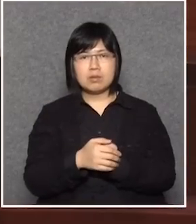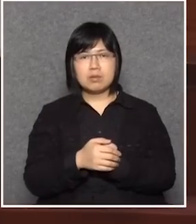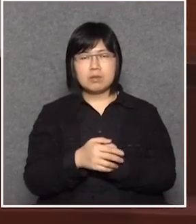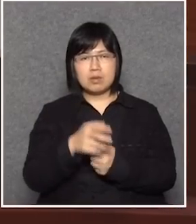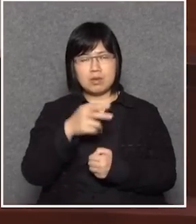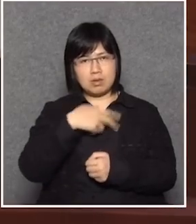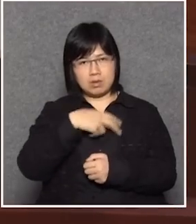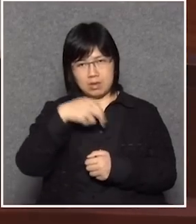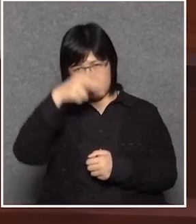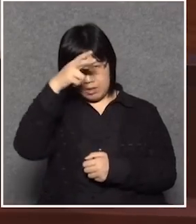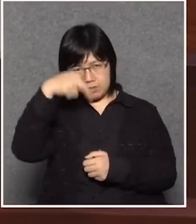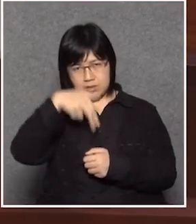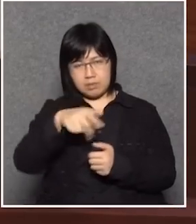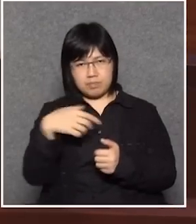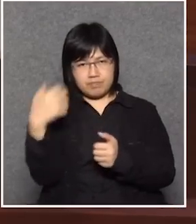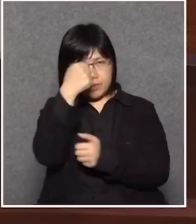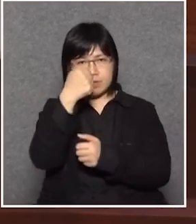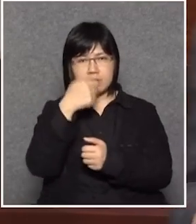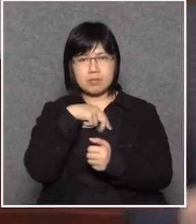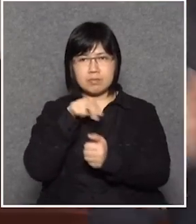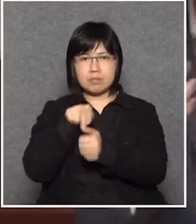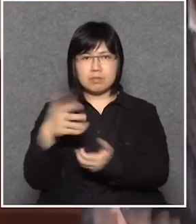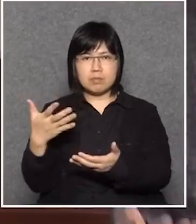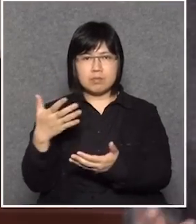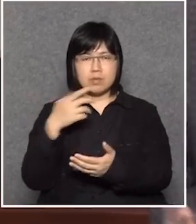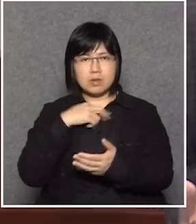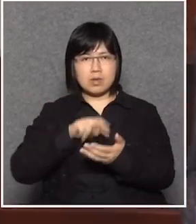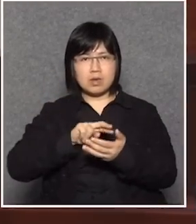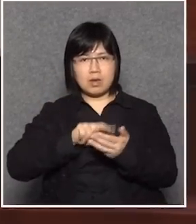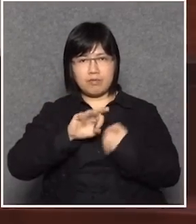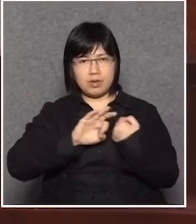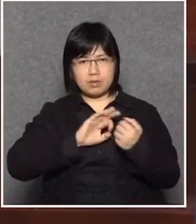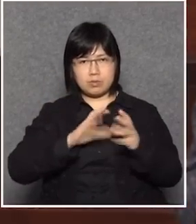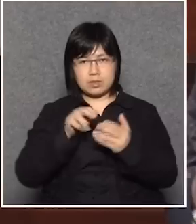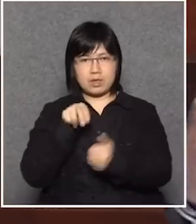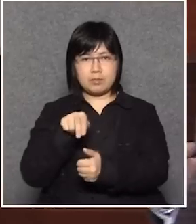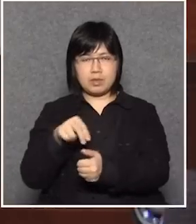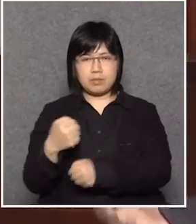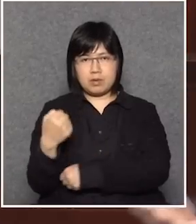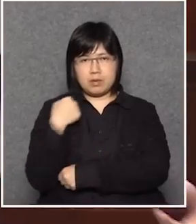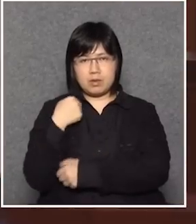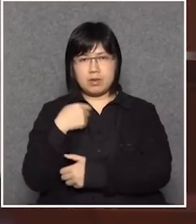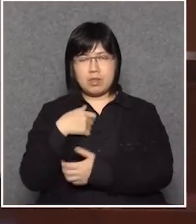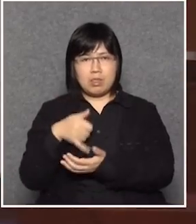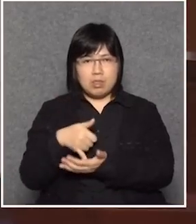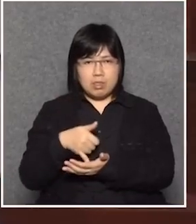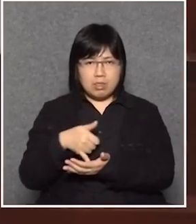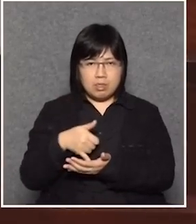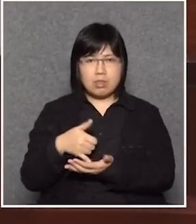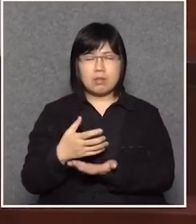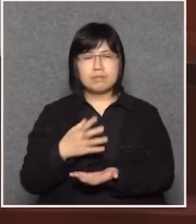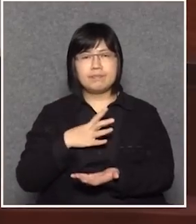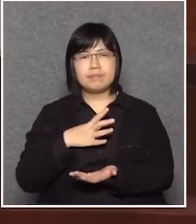不受約制或者立法機關對它的監察力量非常薄弱的情況下